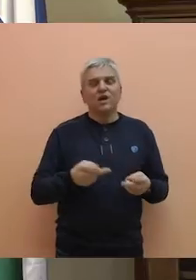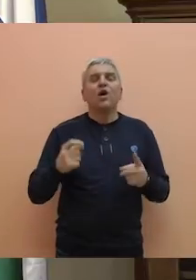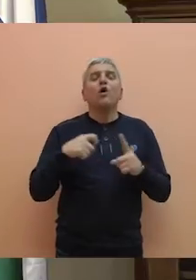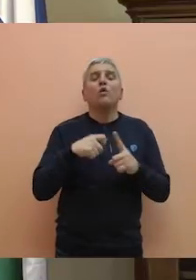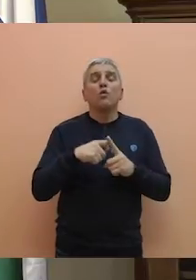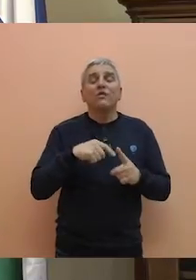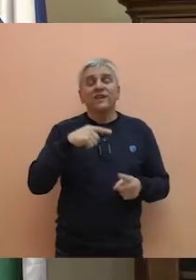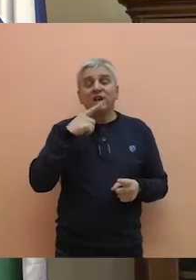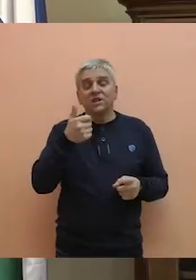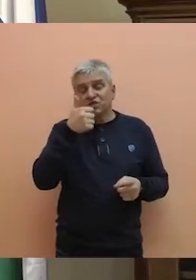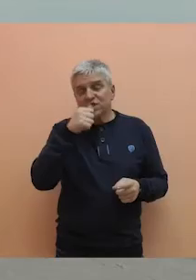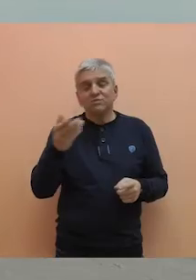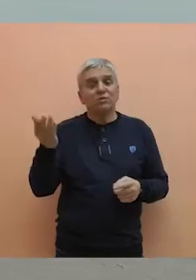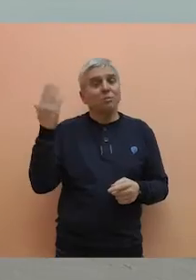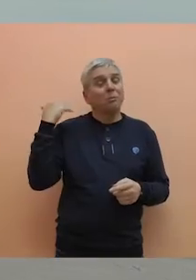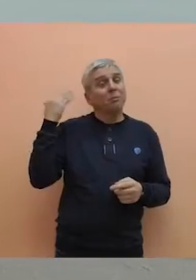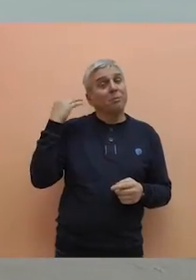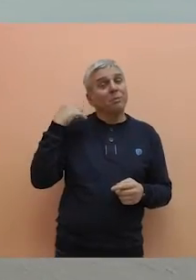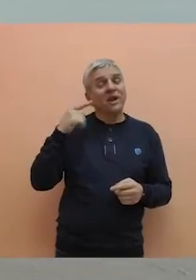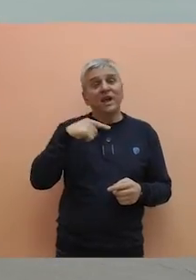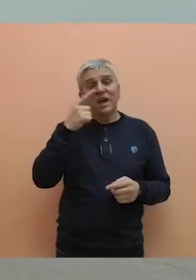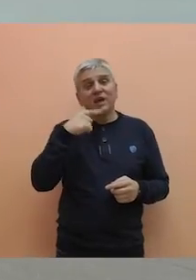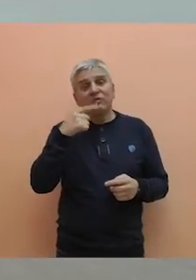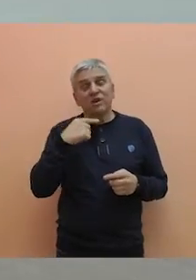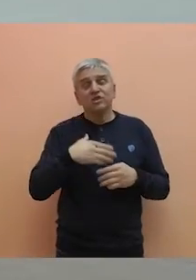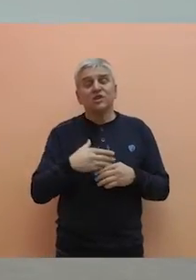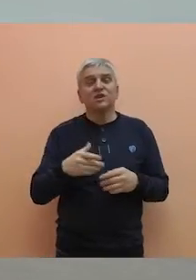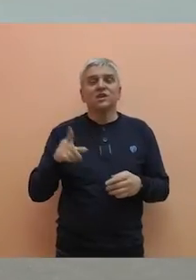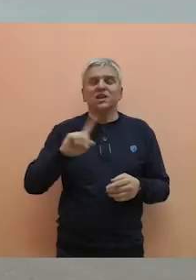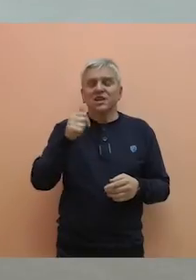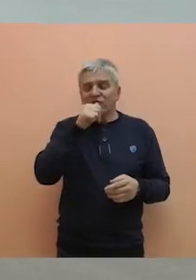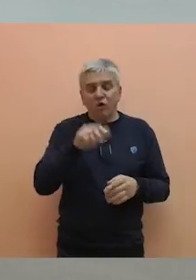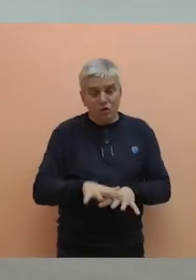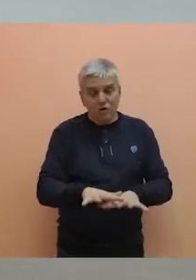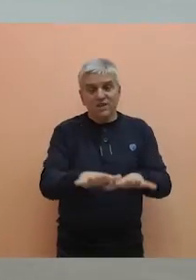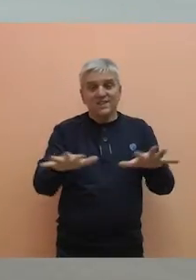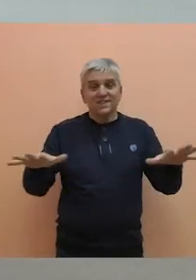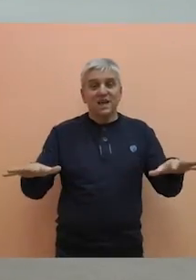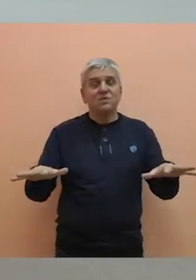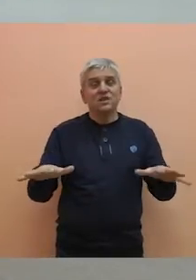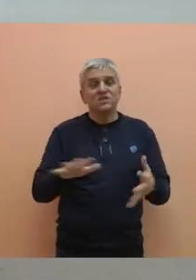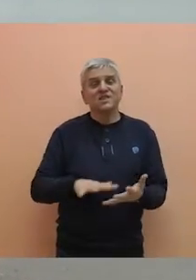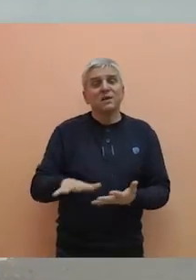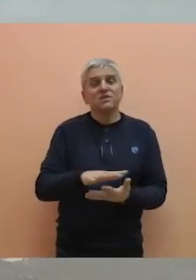investitor iz Kuvajta, o čemu smo blagovremeno upoznali širu javnost. M nije u pitanju vodno zemljište, a pogotovo nije